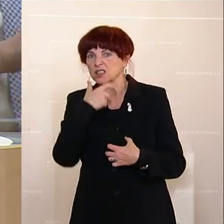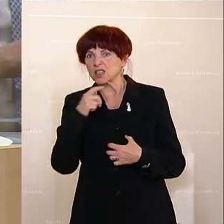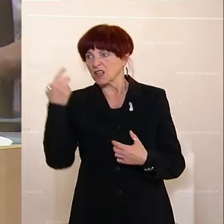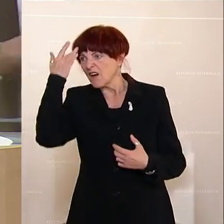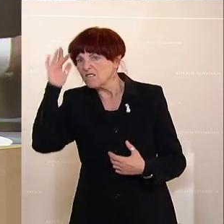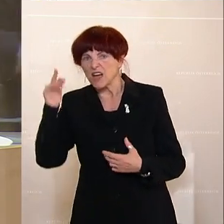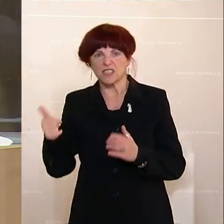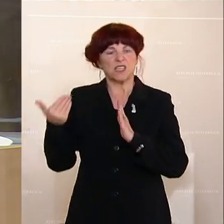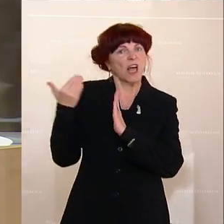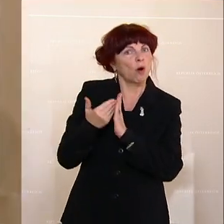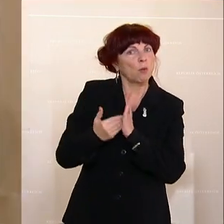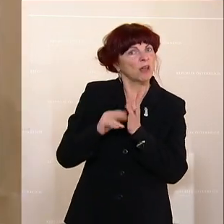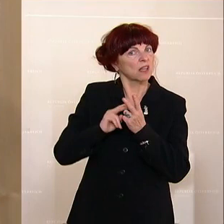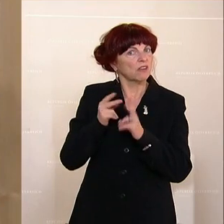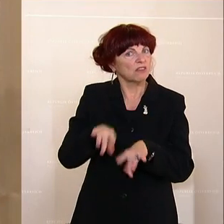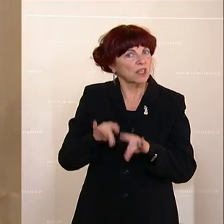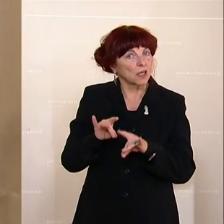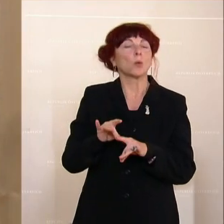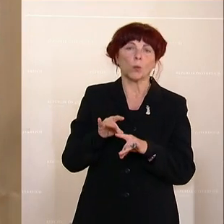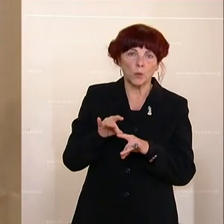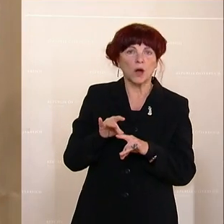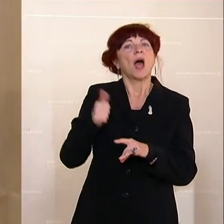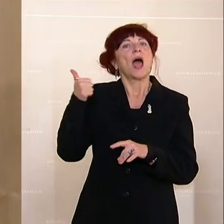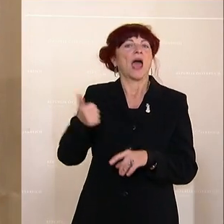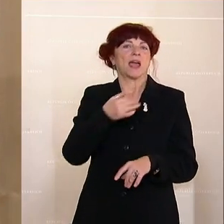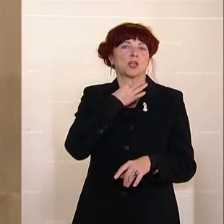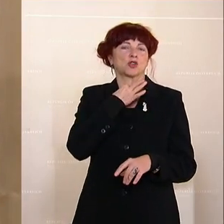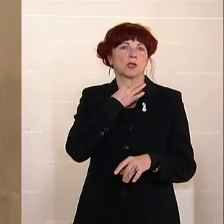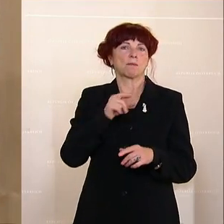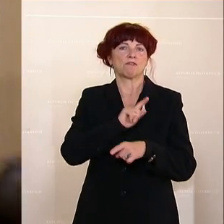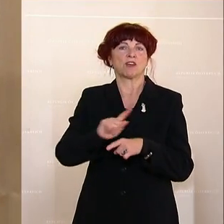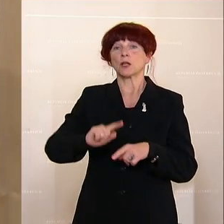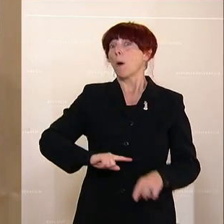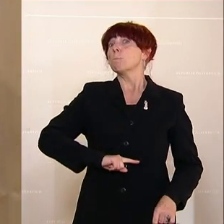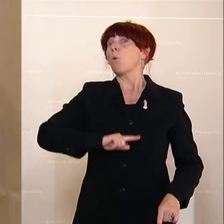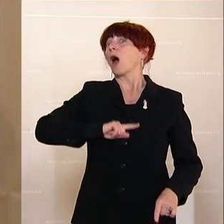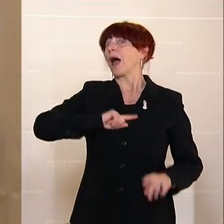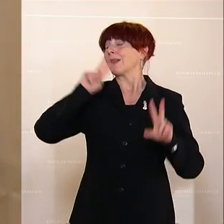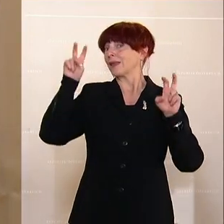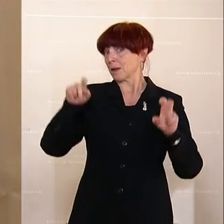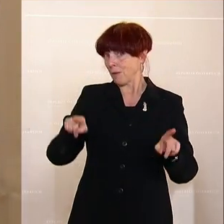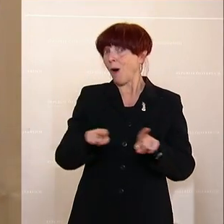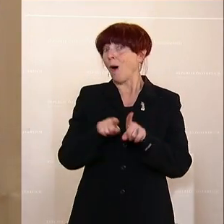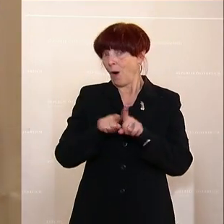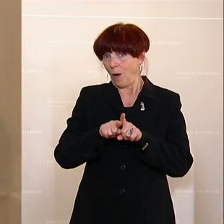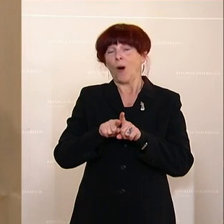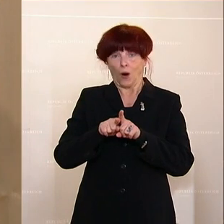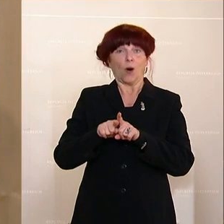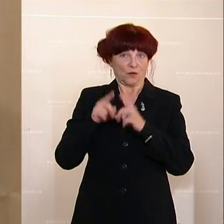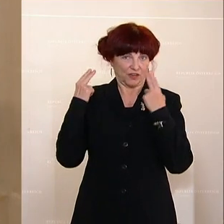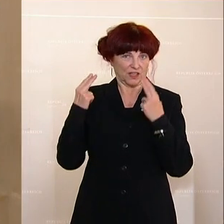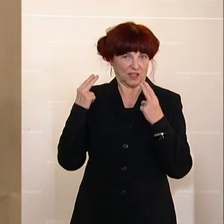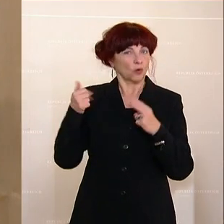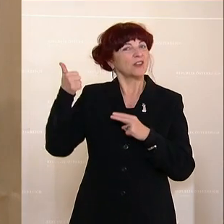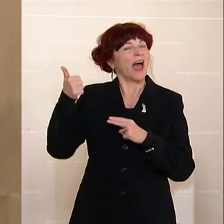sollen, was Sie da argumentieren wollen. Eine Stimme fehlt mir aber trotzdem noch, weil es geht ja um Moral und es geht ja um Ethik auch in diesem Land. Und einer fehlt mir dann